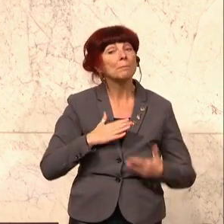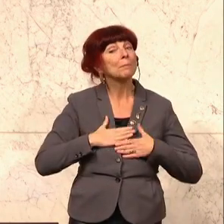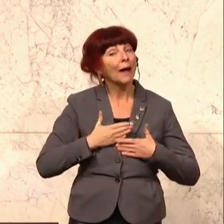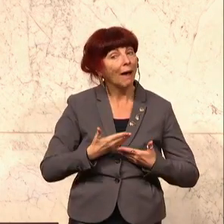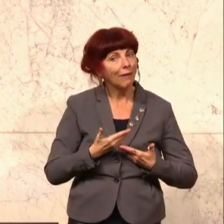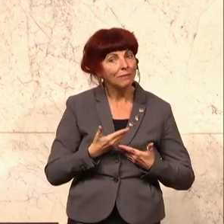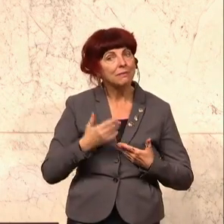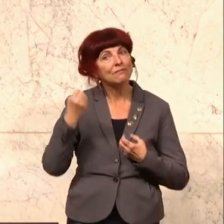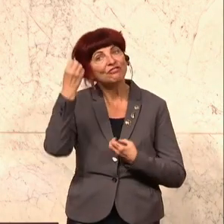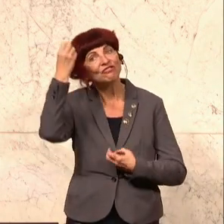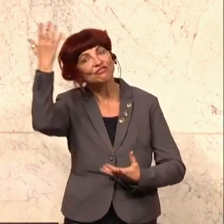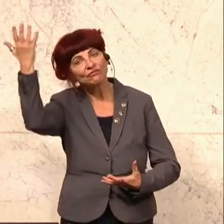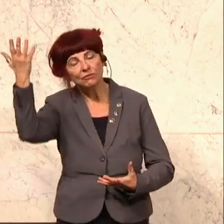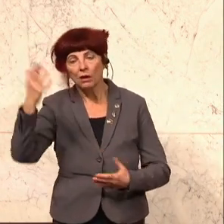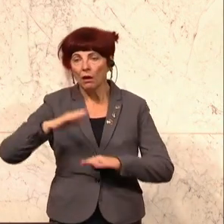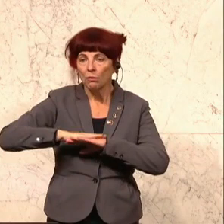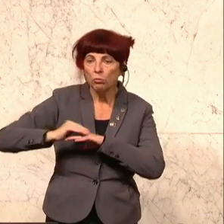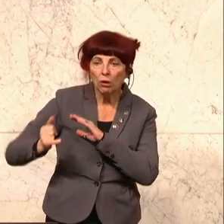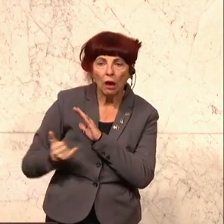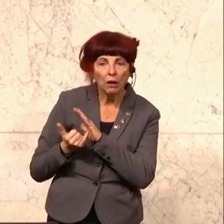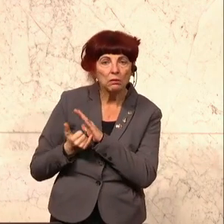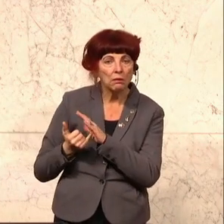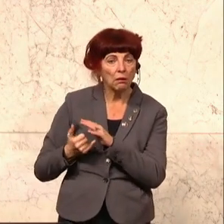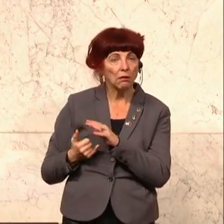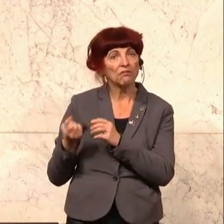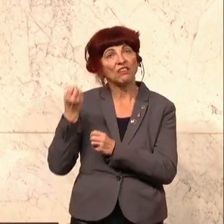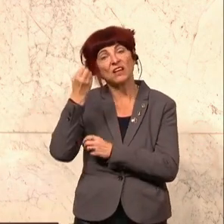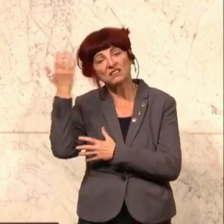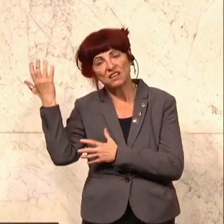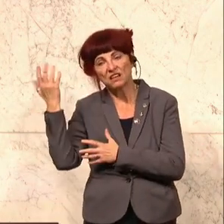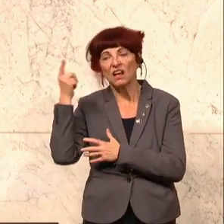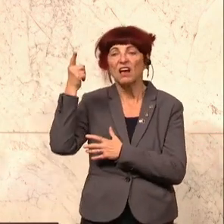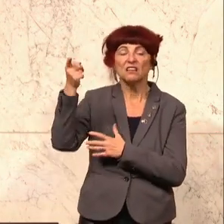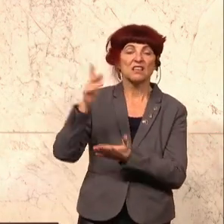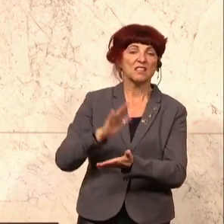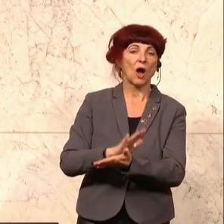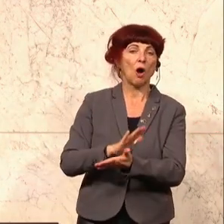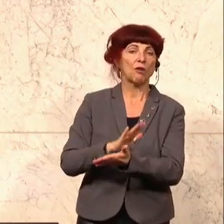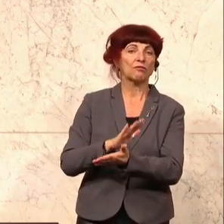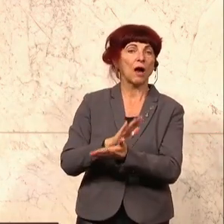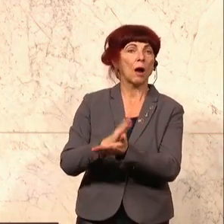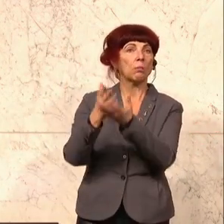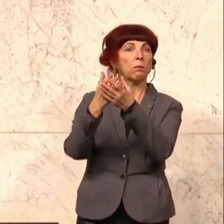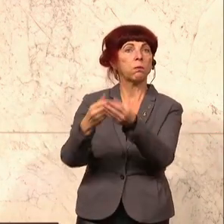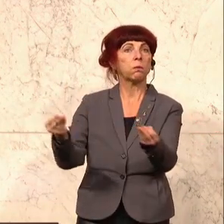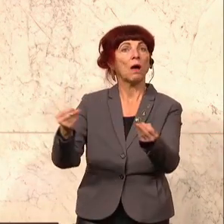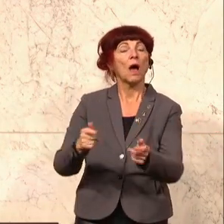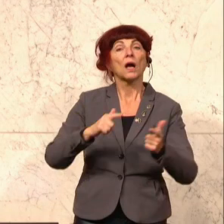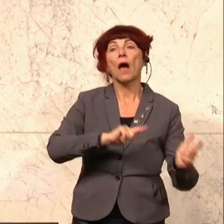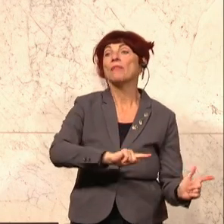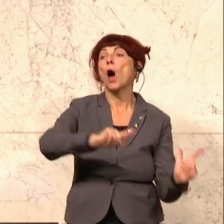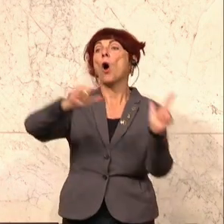irreale Projekte und Fantasien davon, dass sich diese Aufgabe vollständig auslagern